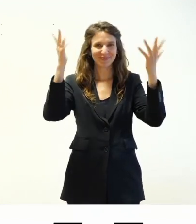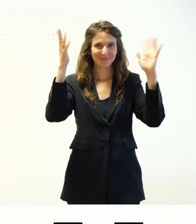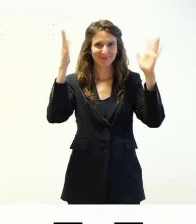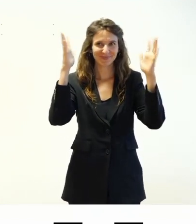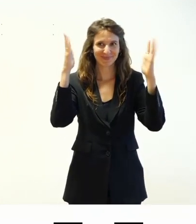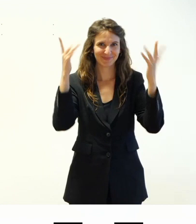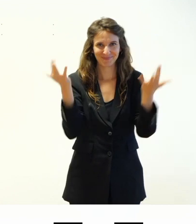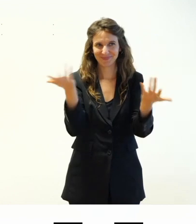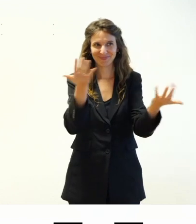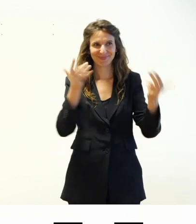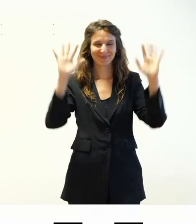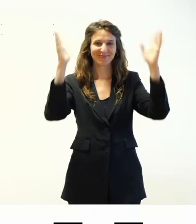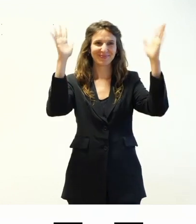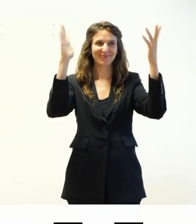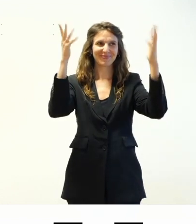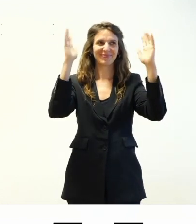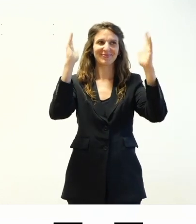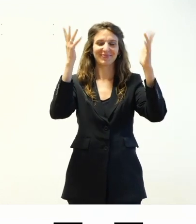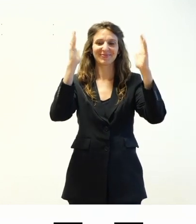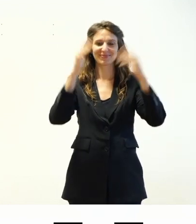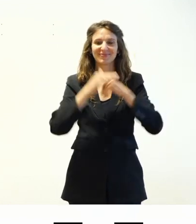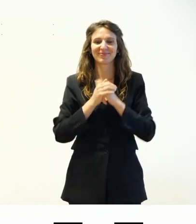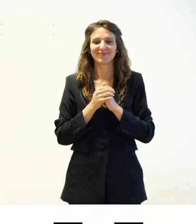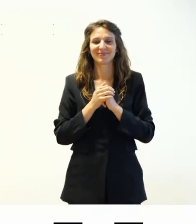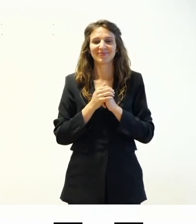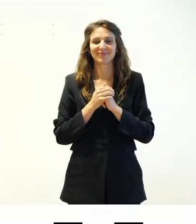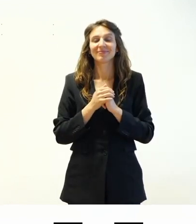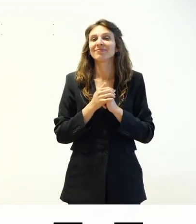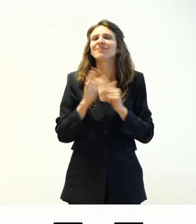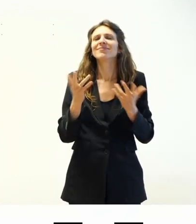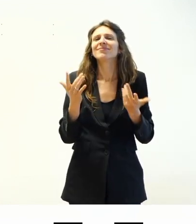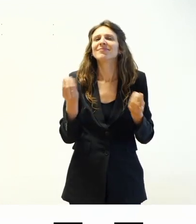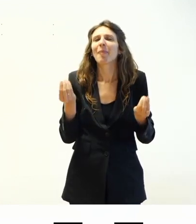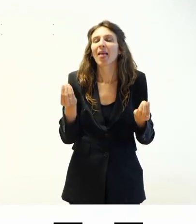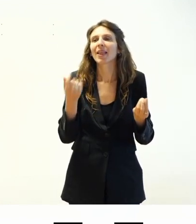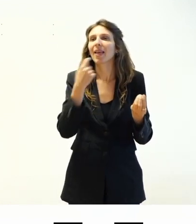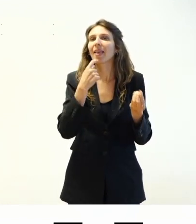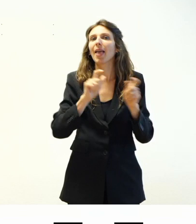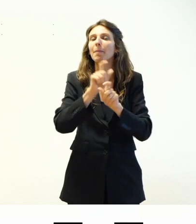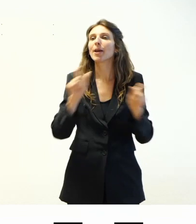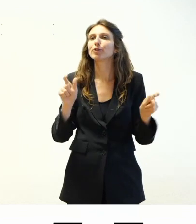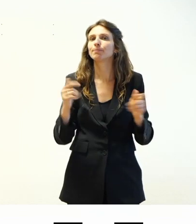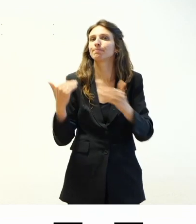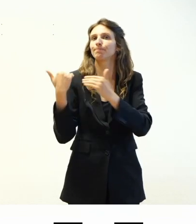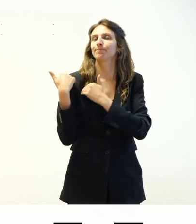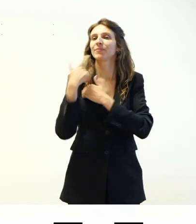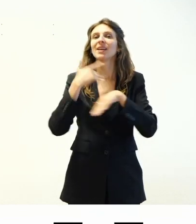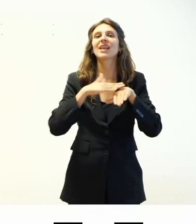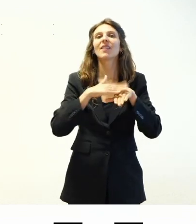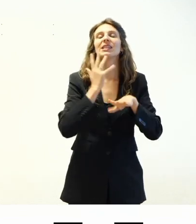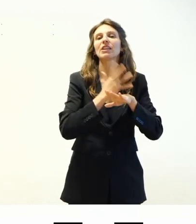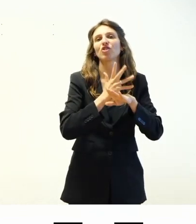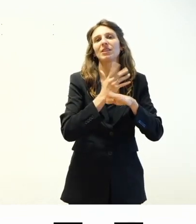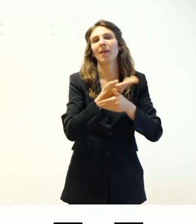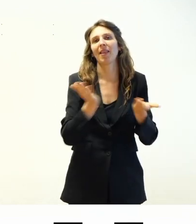Diciamo un applauso intanto. L'applauso ve lo chiedo per le persone che si stanno occupando di tutti i servizi di accessibilità,